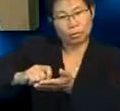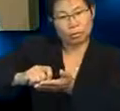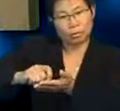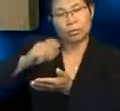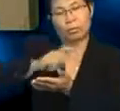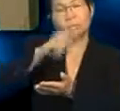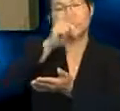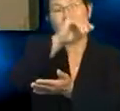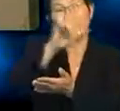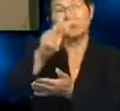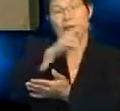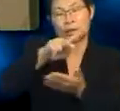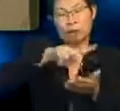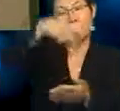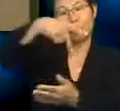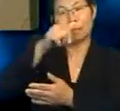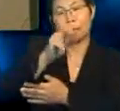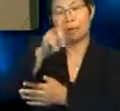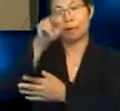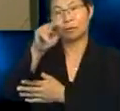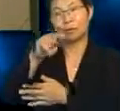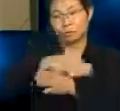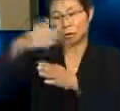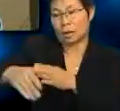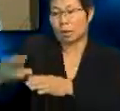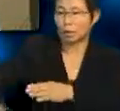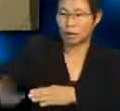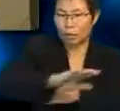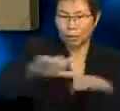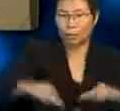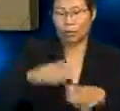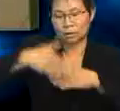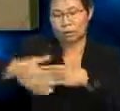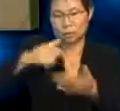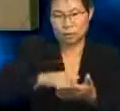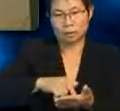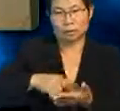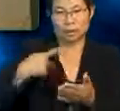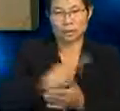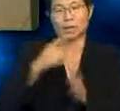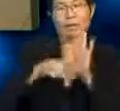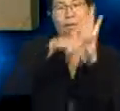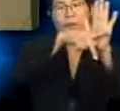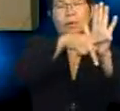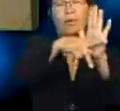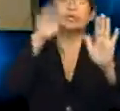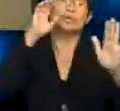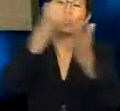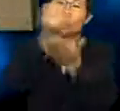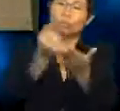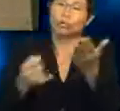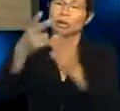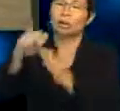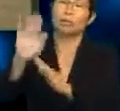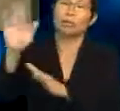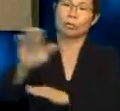pantun serta lukisan yang telah kamu hasilkan. Okey, selepas ini, Cikgu akan pamerkan lukisan-lukisan kamu. Sebelum